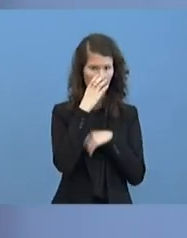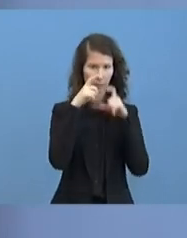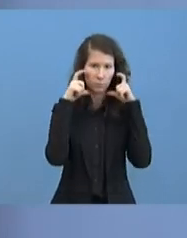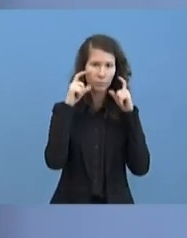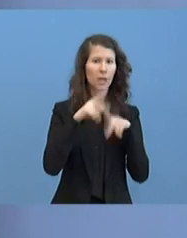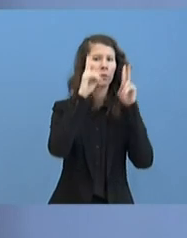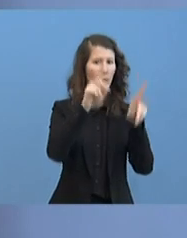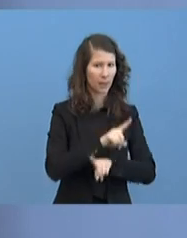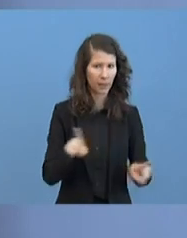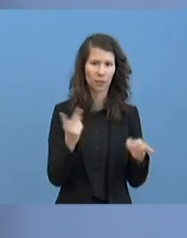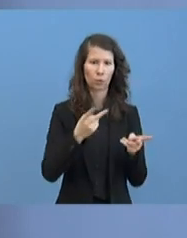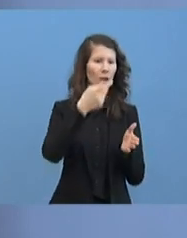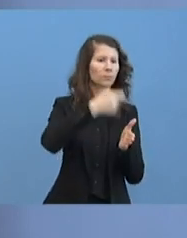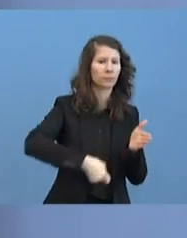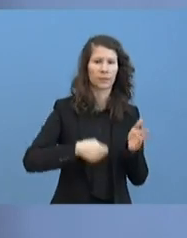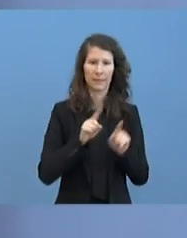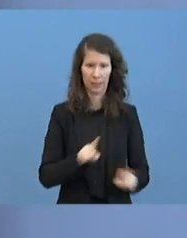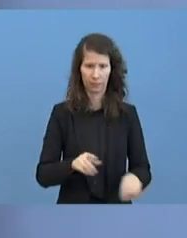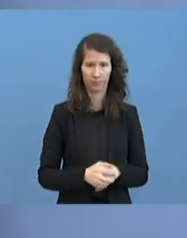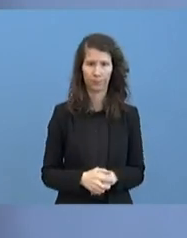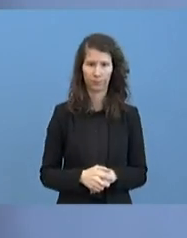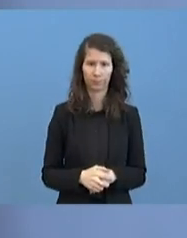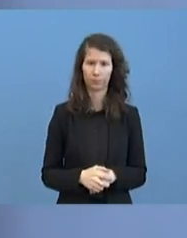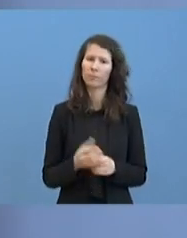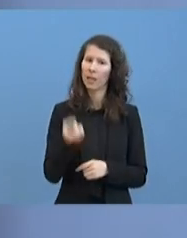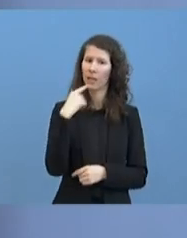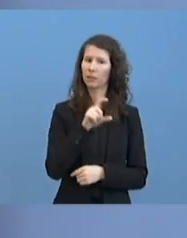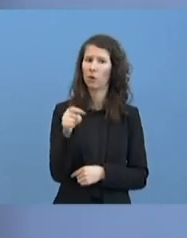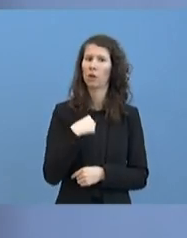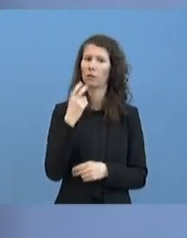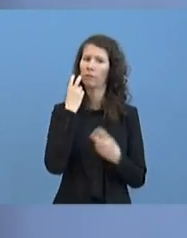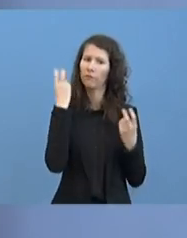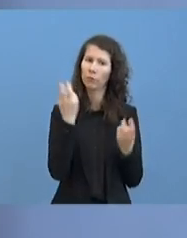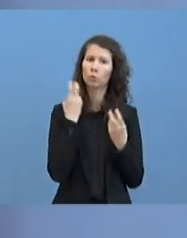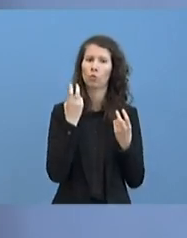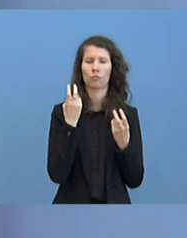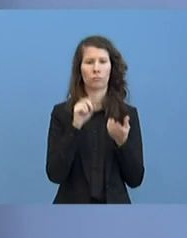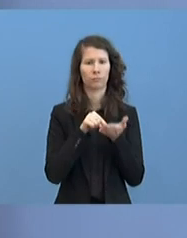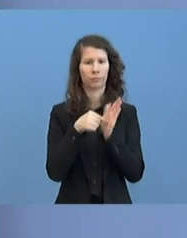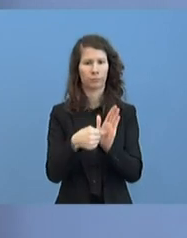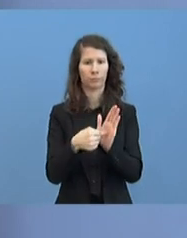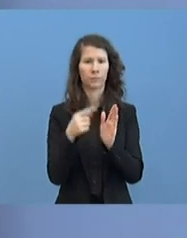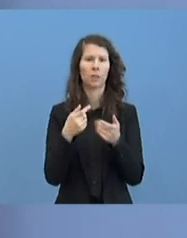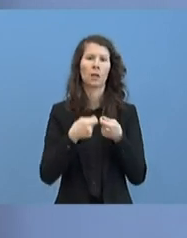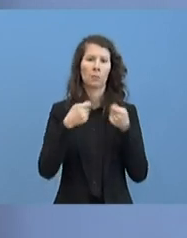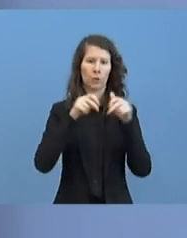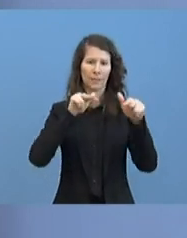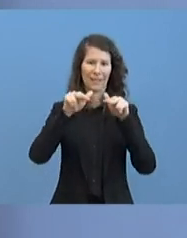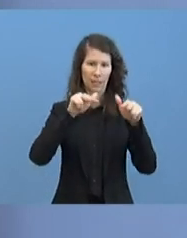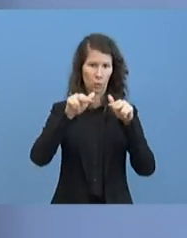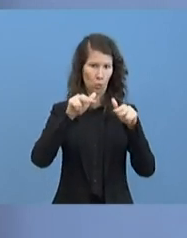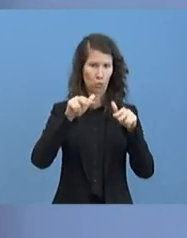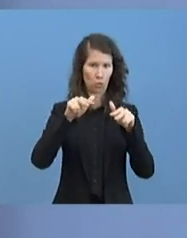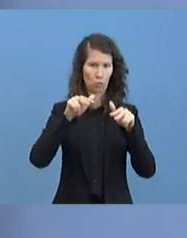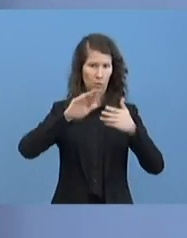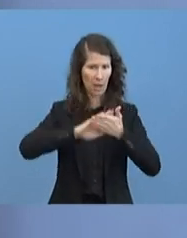ist der Sachverhalt? Ich hatte Ihnen dazu letzte Woche schon versucht anzudeuten, dass sich die Regierung ressortübergreifend geeinigt hat, wie